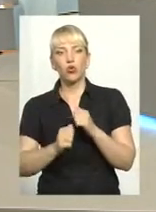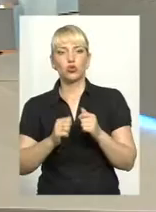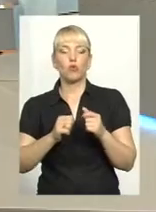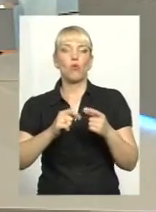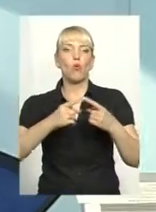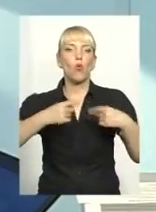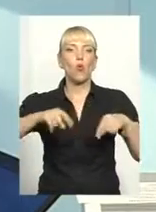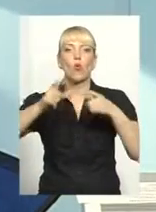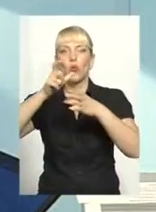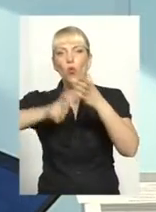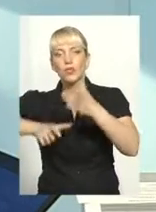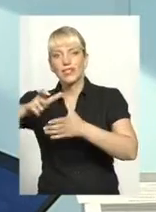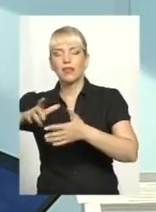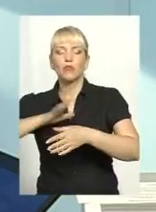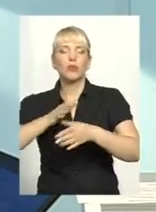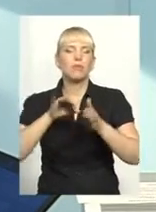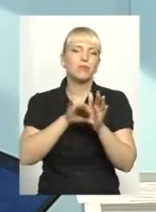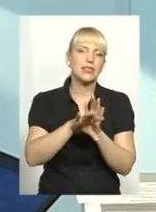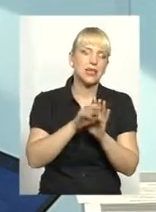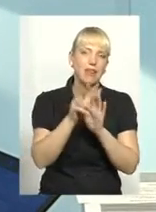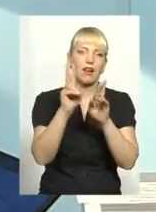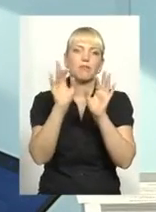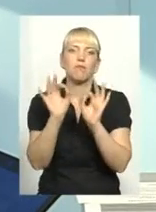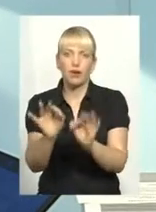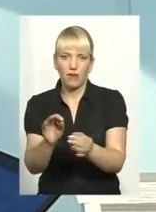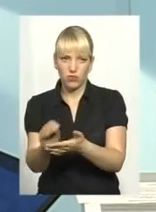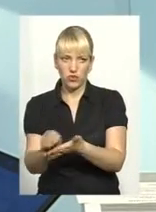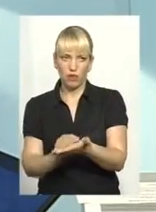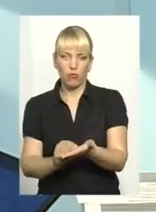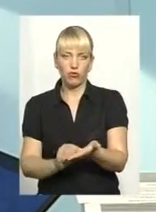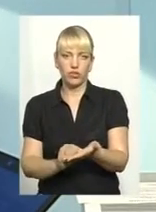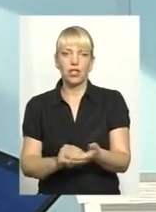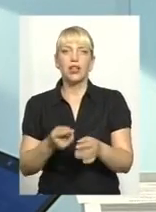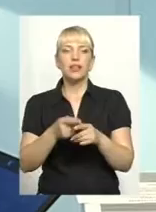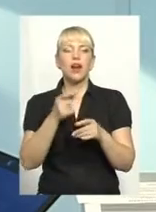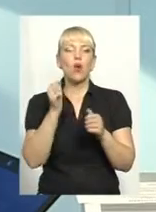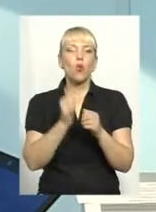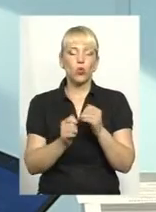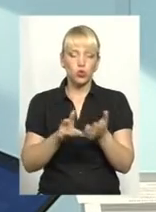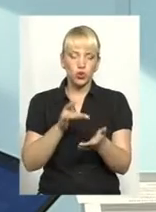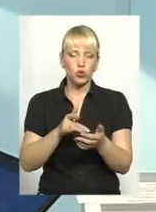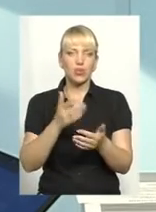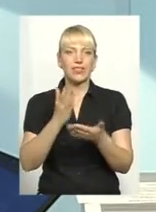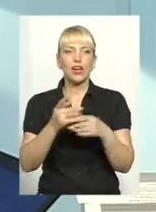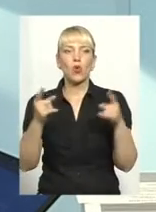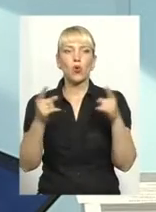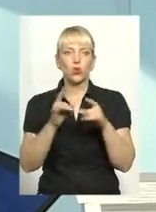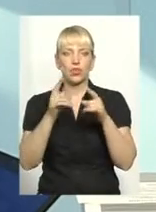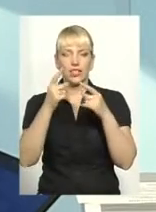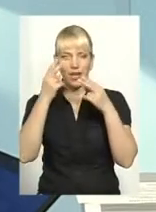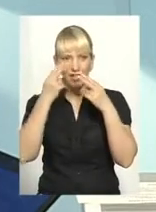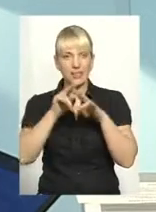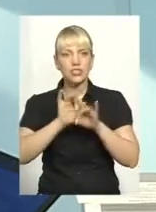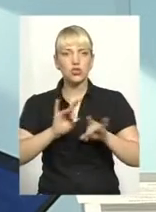буде безліч підказок, як правильно її заповнити. Тобто, на кожній сторінці коротка інструкція, як заповнити.